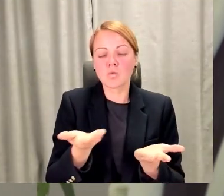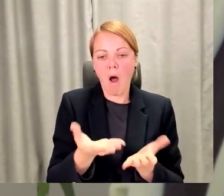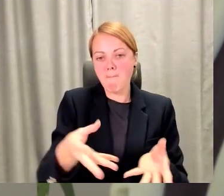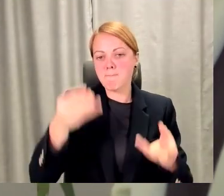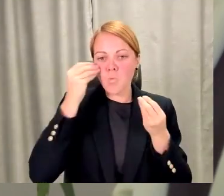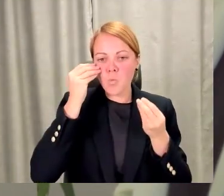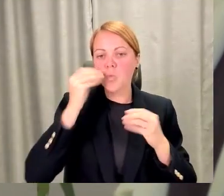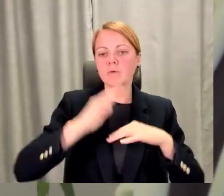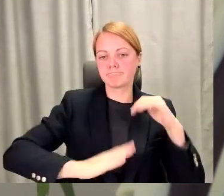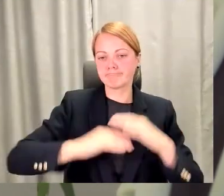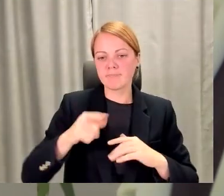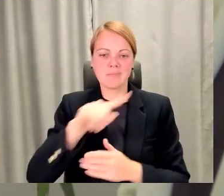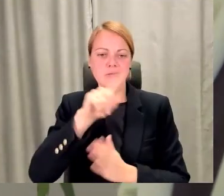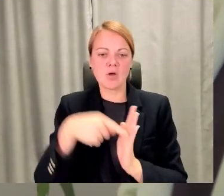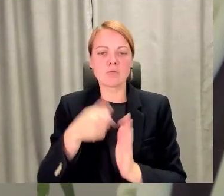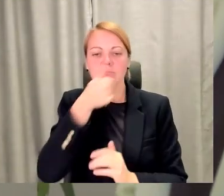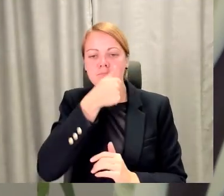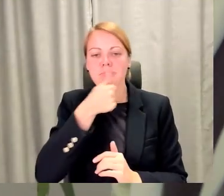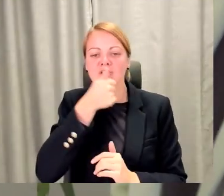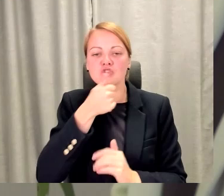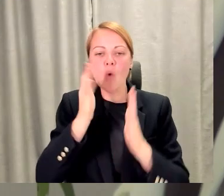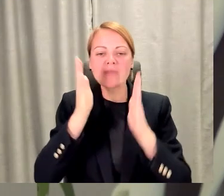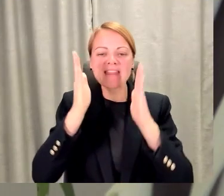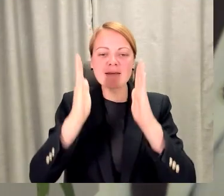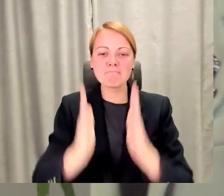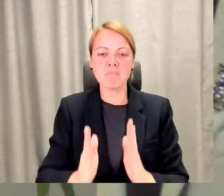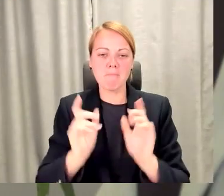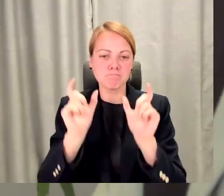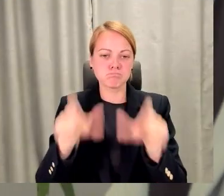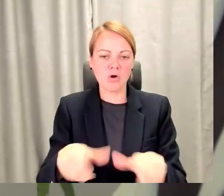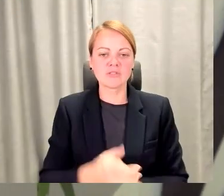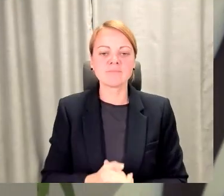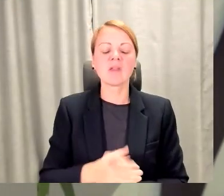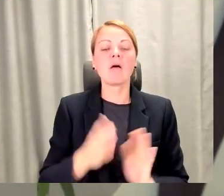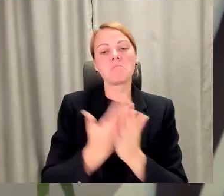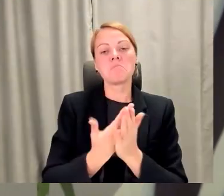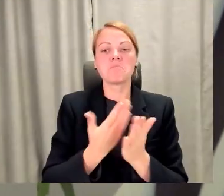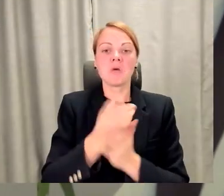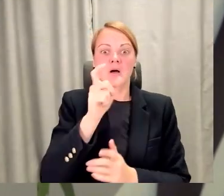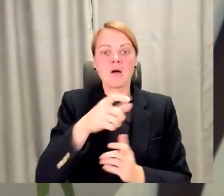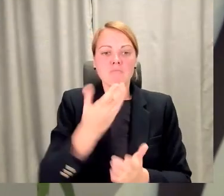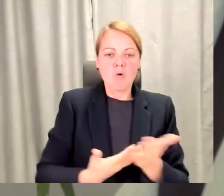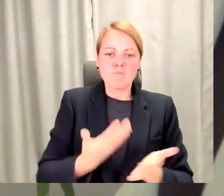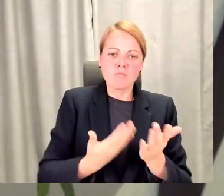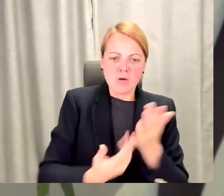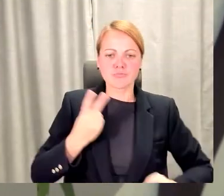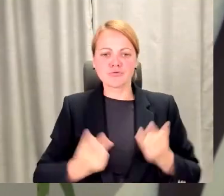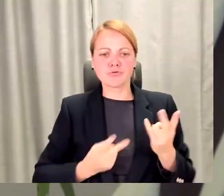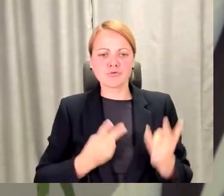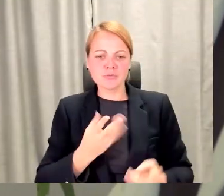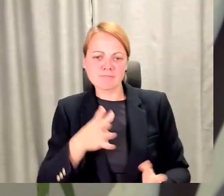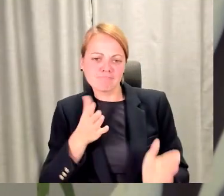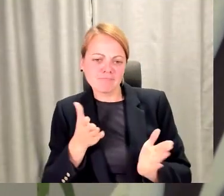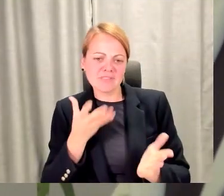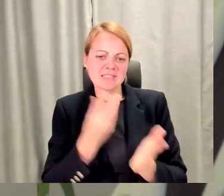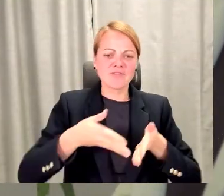pašam par viņu personību. Kristīna, mēs liekas, ka jūs idealizējat to cilvēku, kurš jau ir motivēts, kurš jau iet savu ceļu, viņam tikai jāsaprot, kur pa labu vai pa kreiz, bet